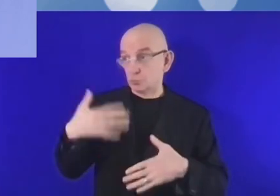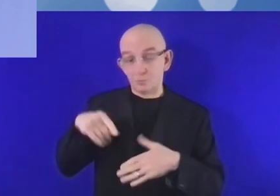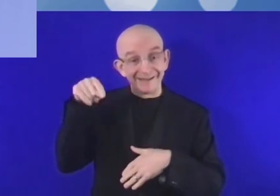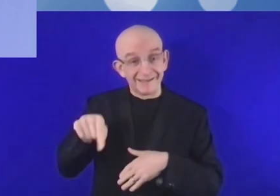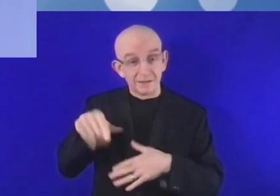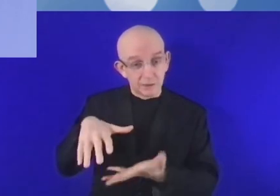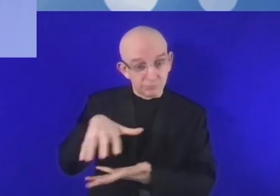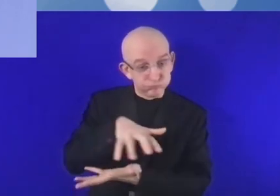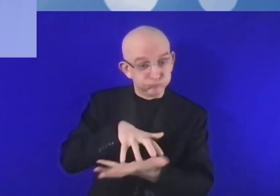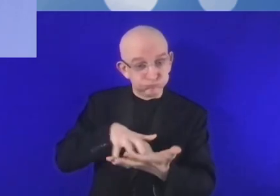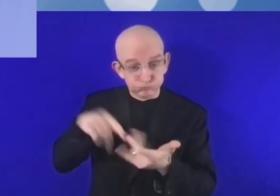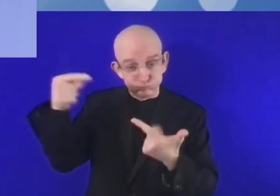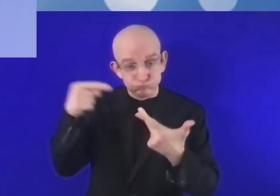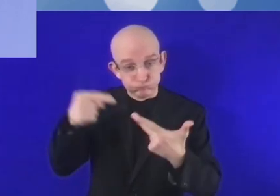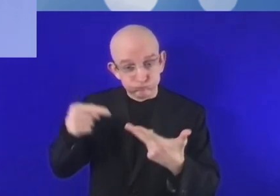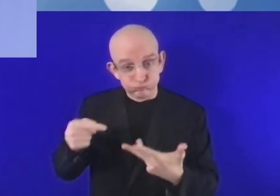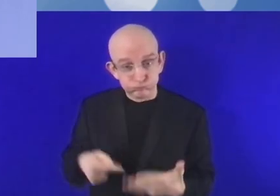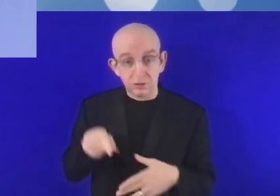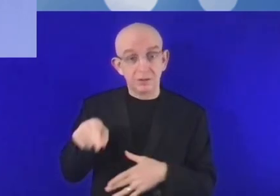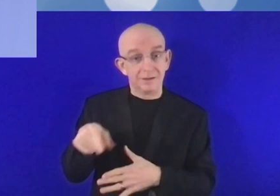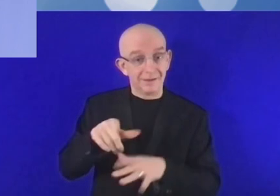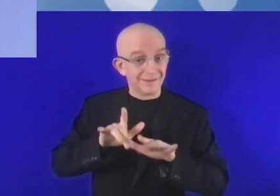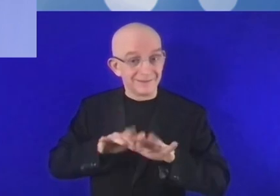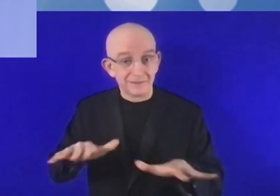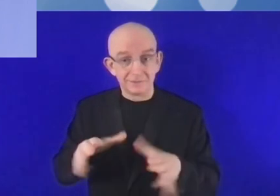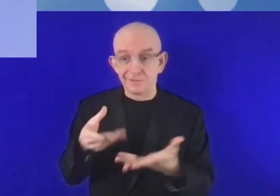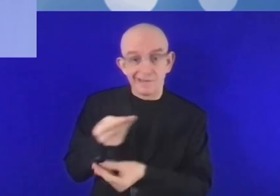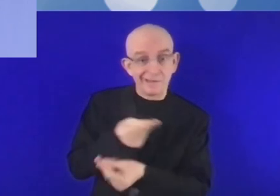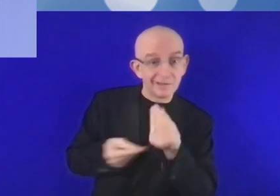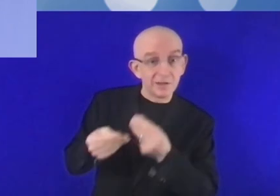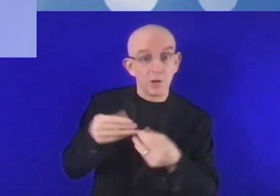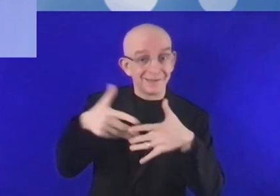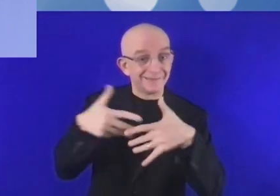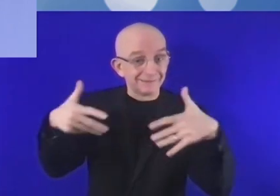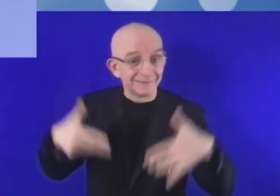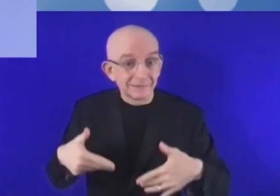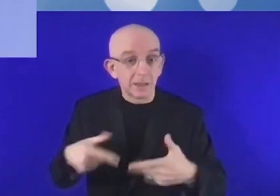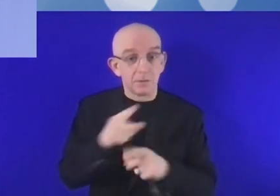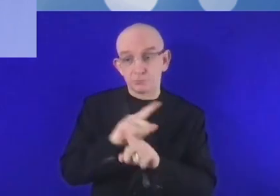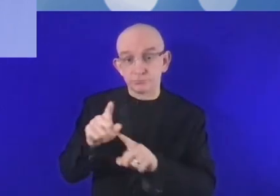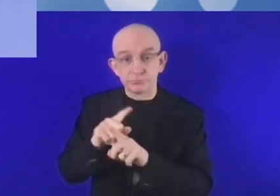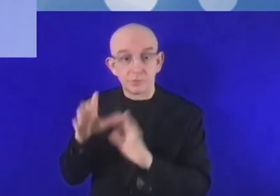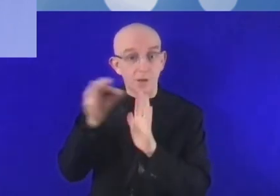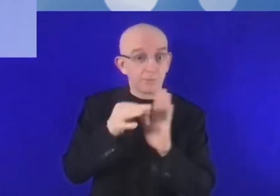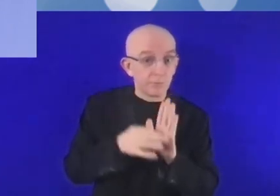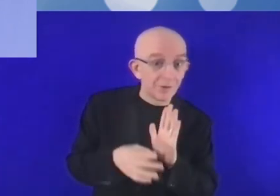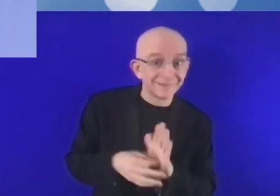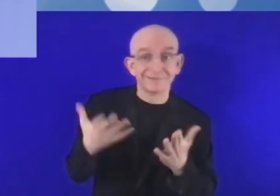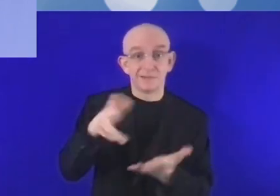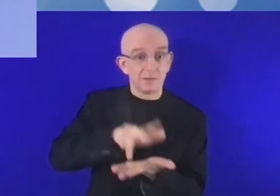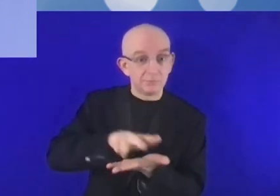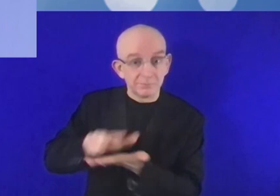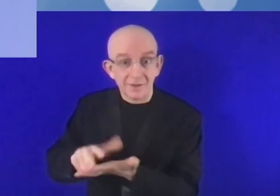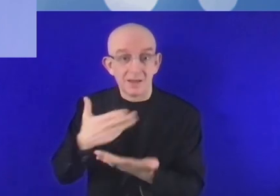le risque, c de ne pas saisir la complexité du sujet. Et nous avons vraiment besoin d'une approche